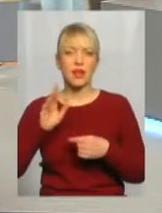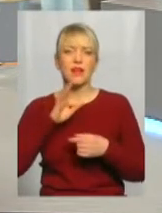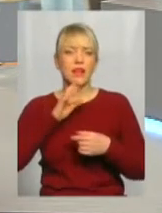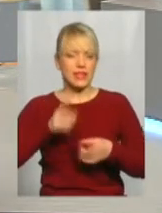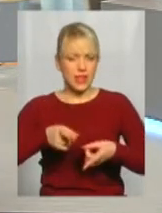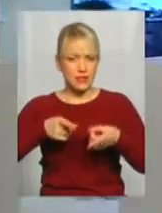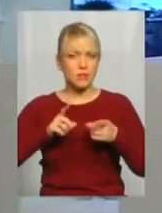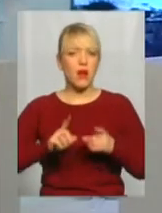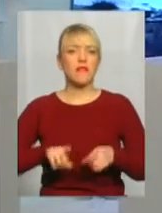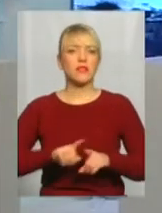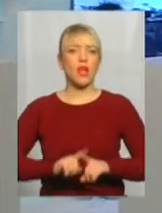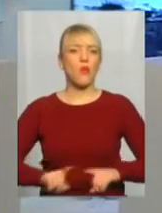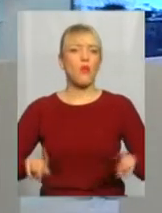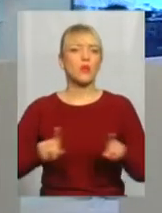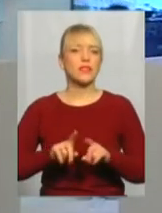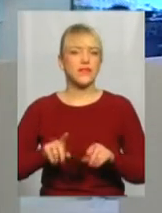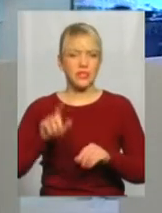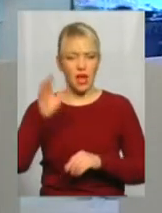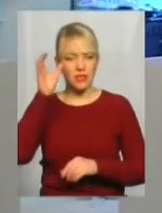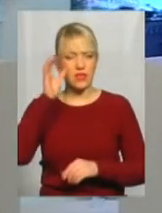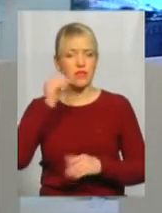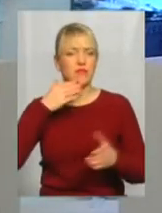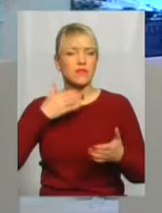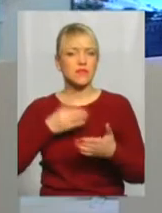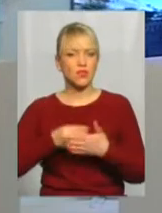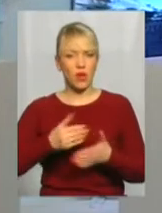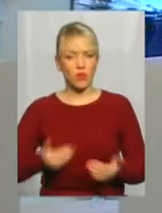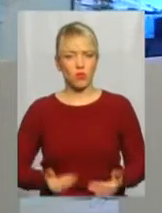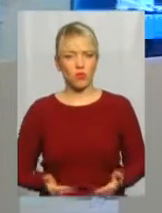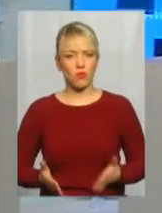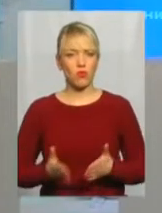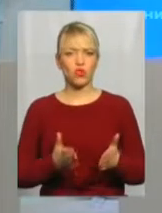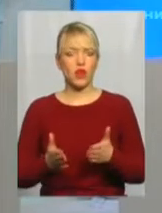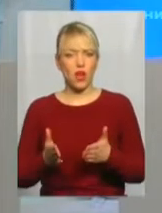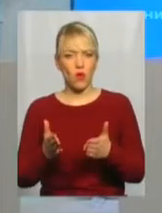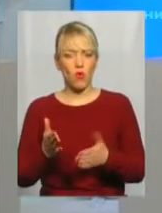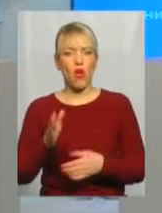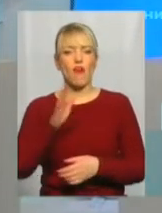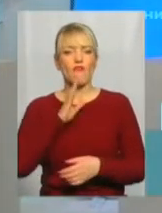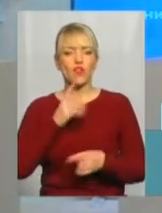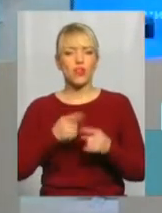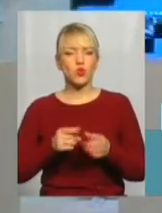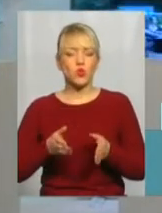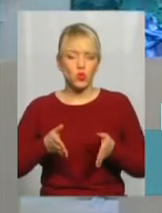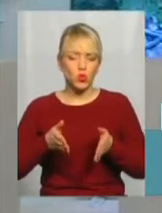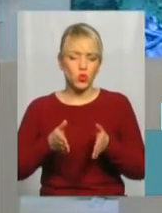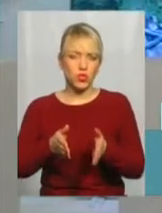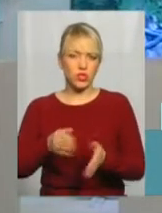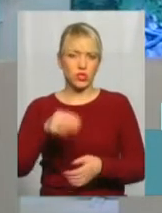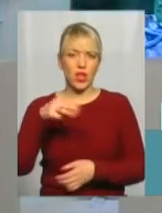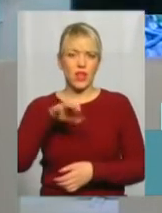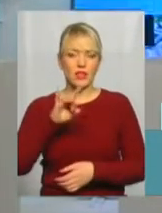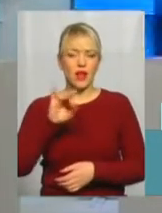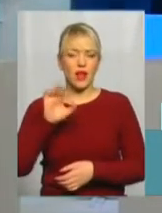просвітянка. І от на своєму життєвому шляху вона якраз оцю доріжку Тарасову вибрала,